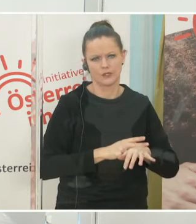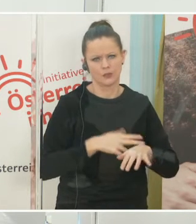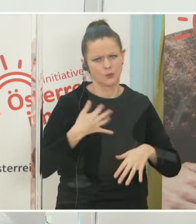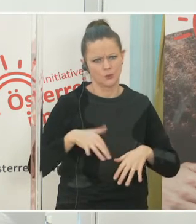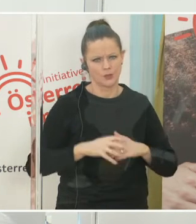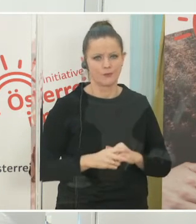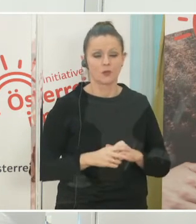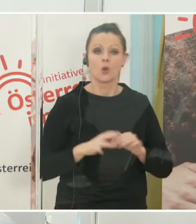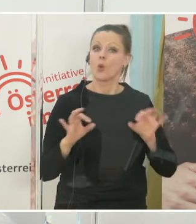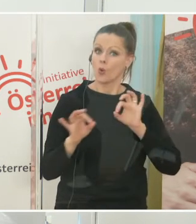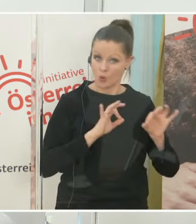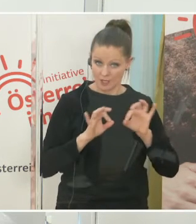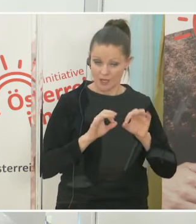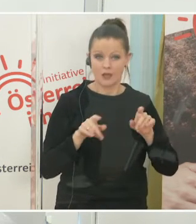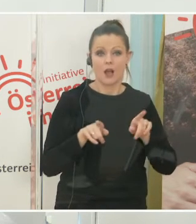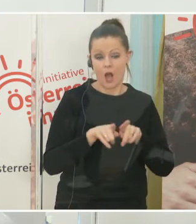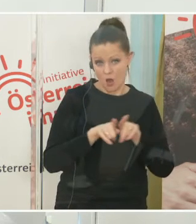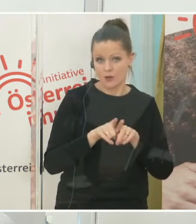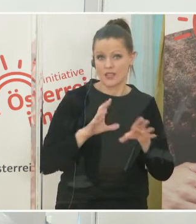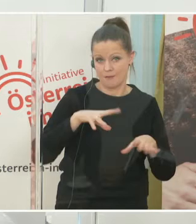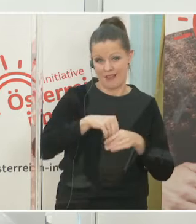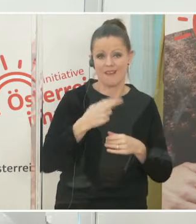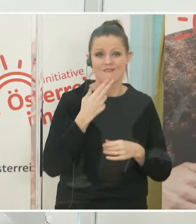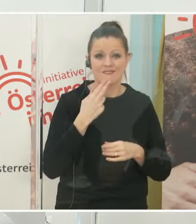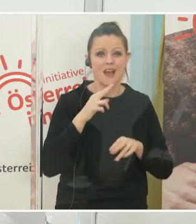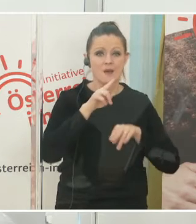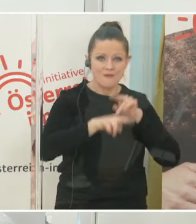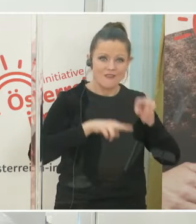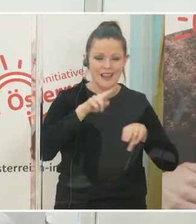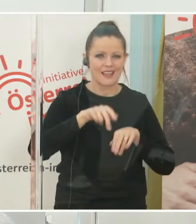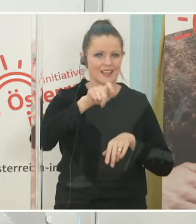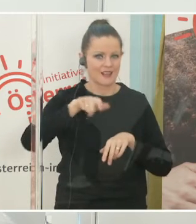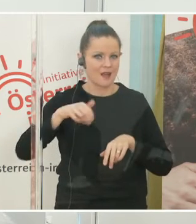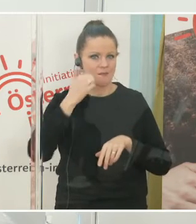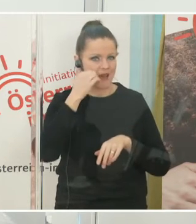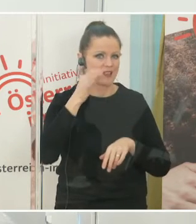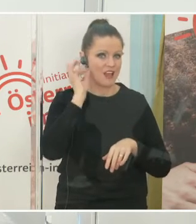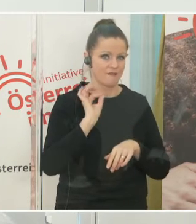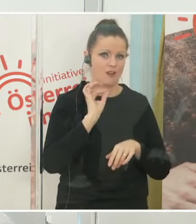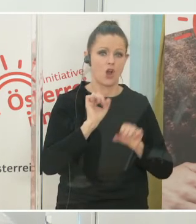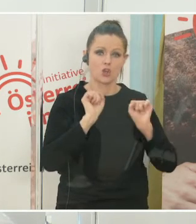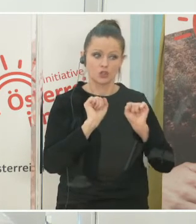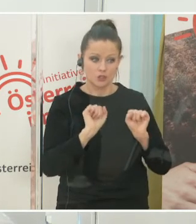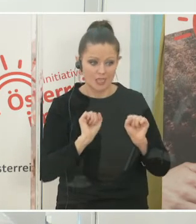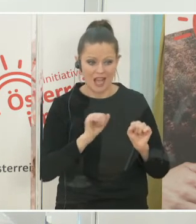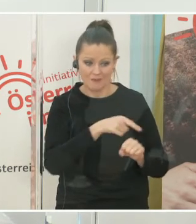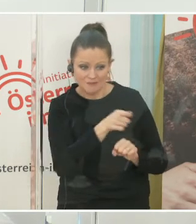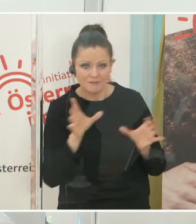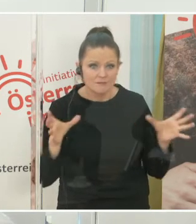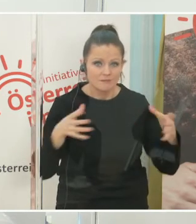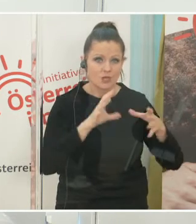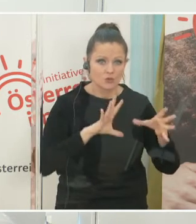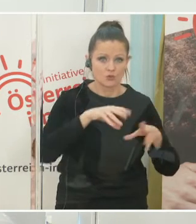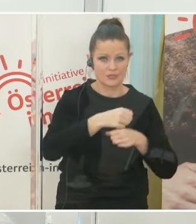Tätigen, Pfleger und alle Tätigen im Gesundheitsbereich, die besonders exponiert sind. Und daher haben wir uns in dieser ersten